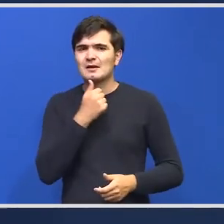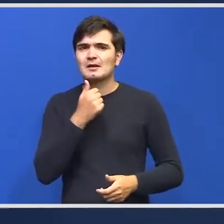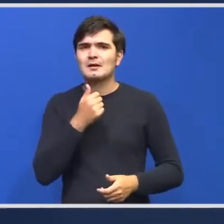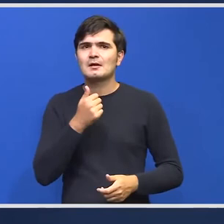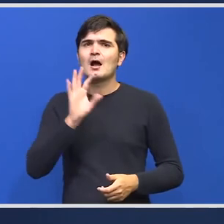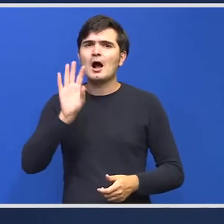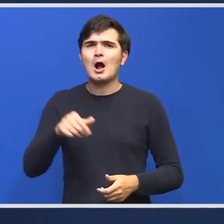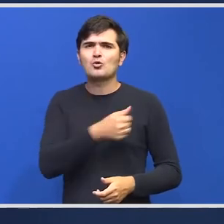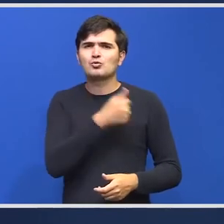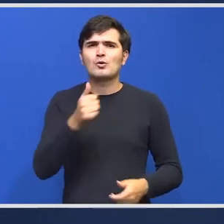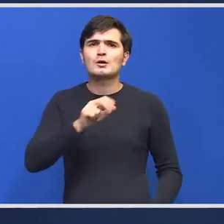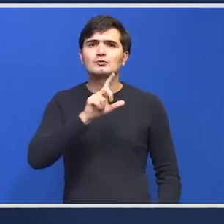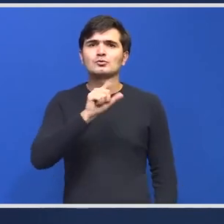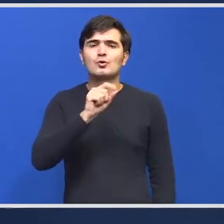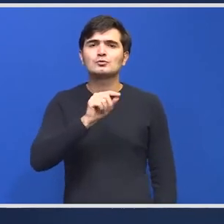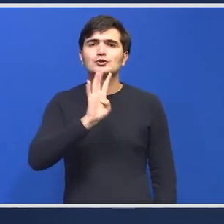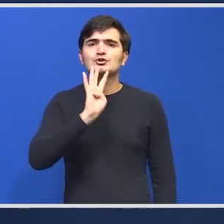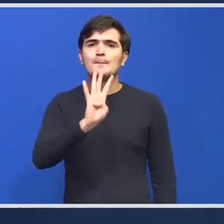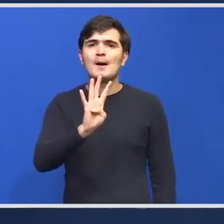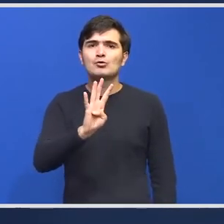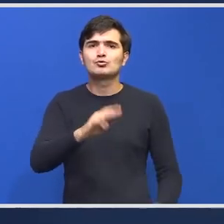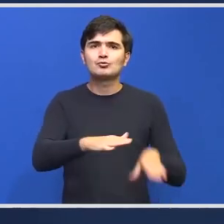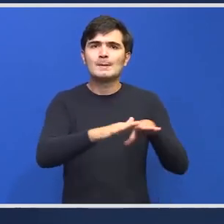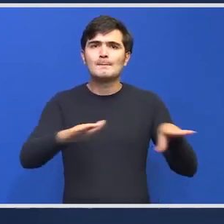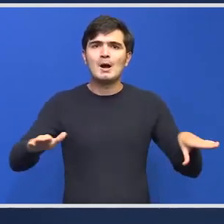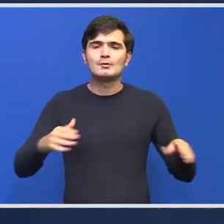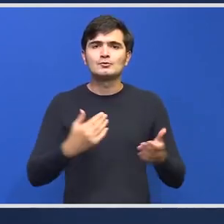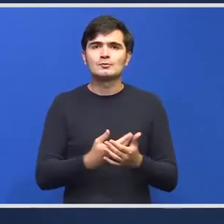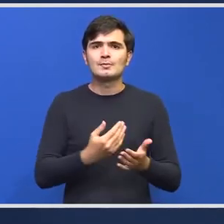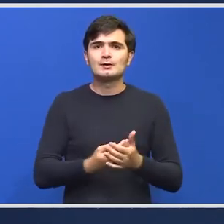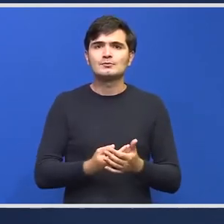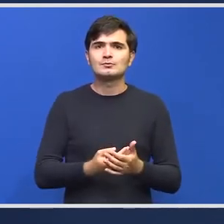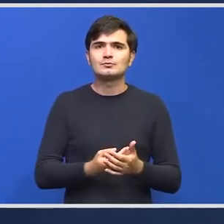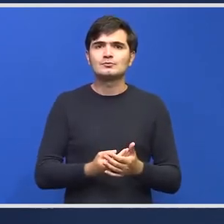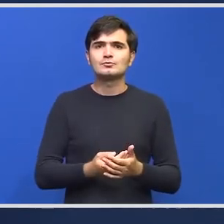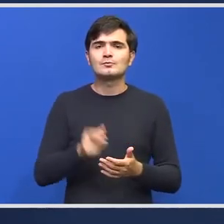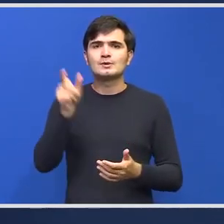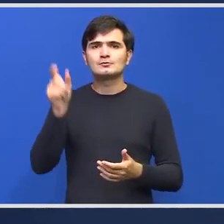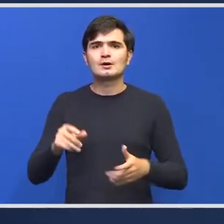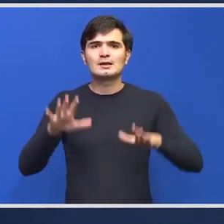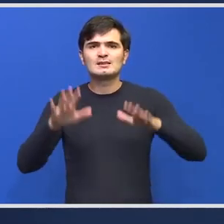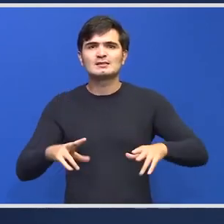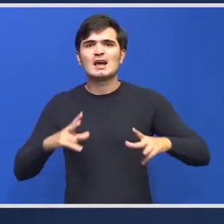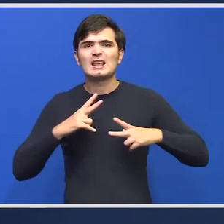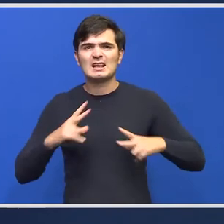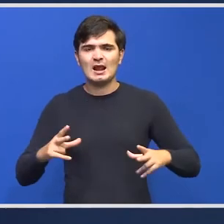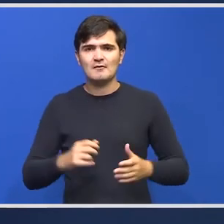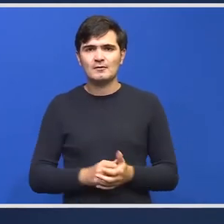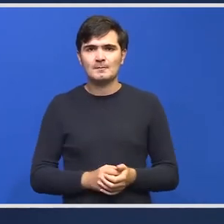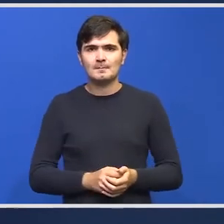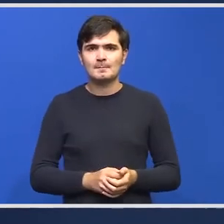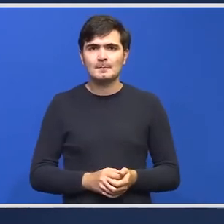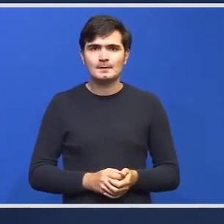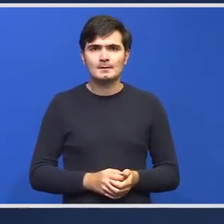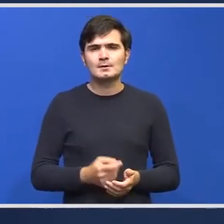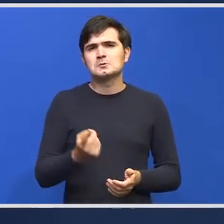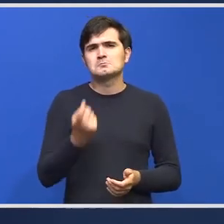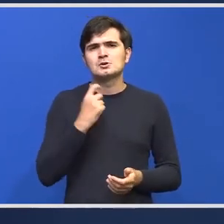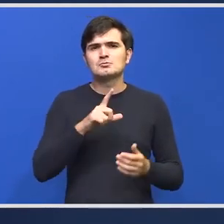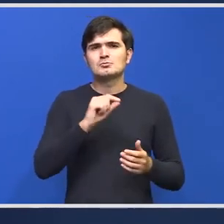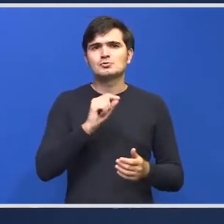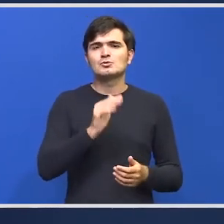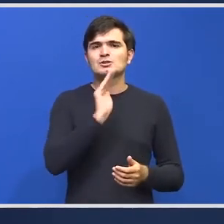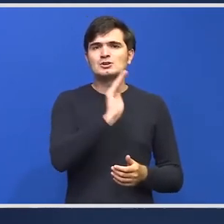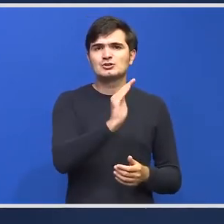24 de paturi destinate pacienților în stare gravă Din 26 existente